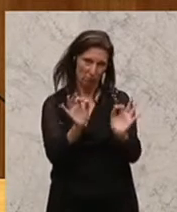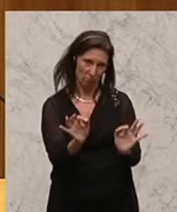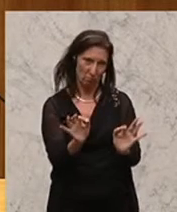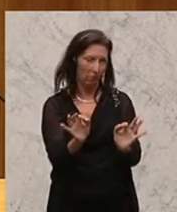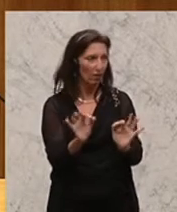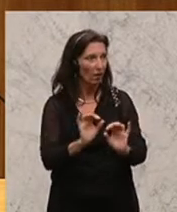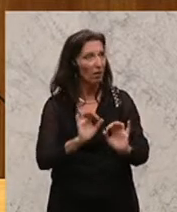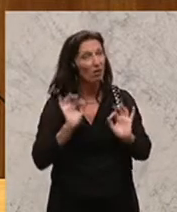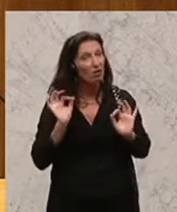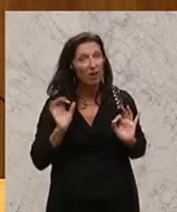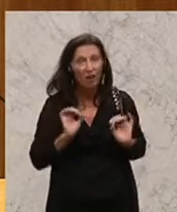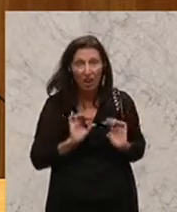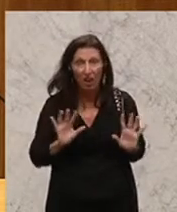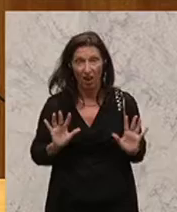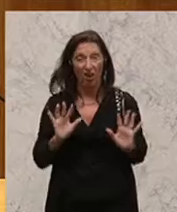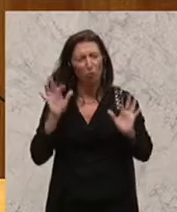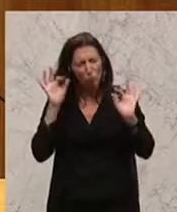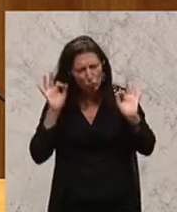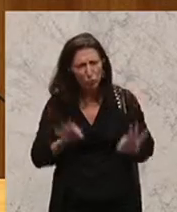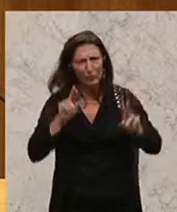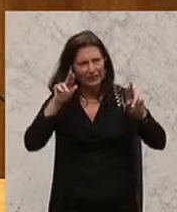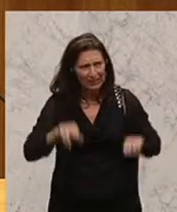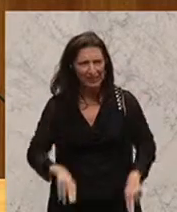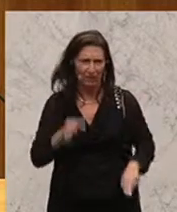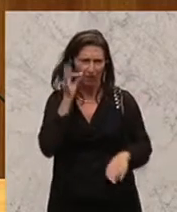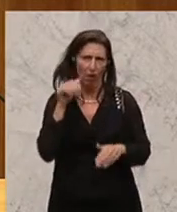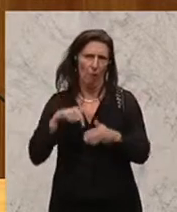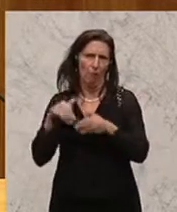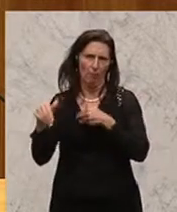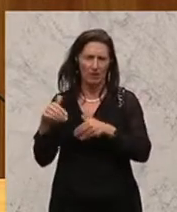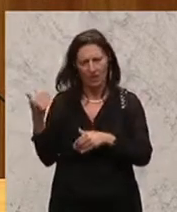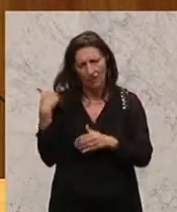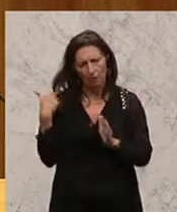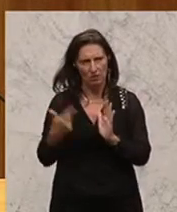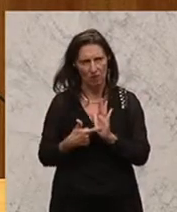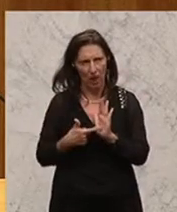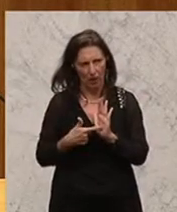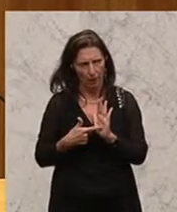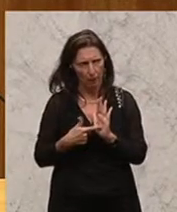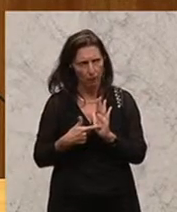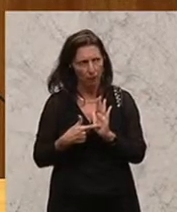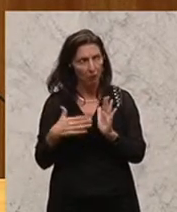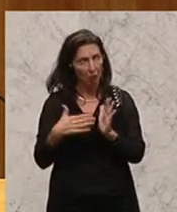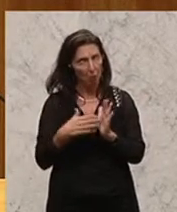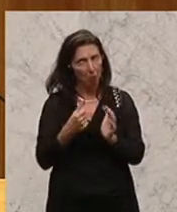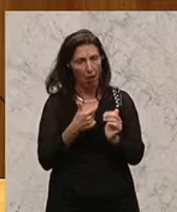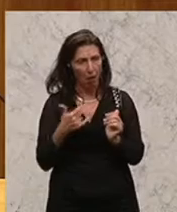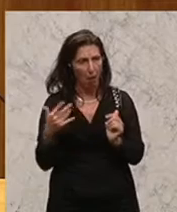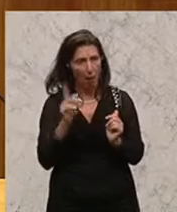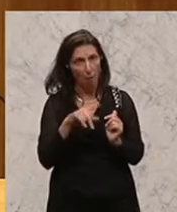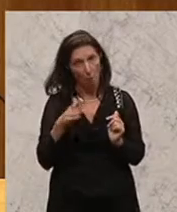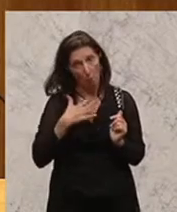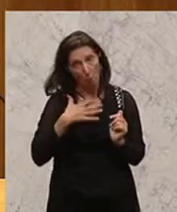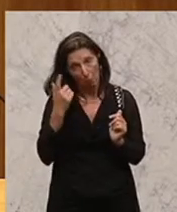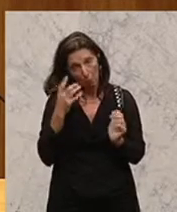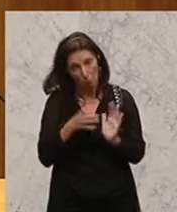dass sie das gefordert hat. Es hat nun einige Monate gedauert, aus meiner Sicht zu lange,